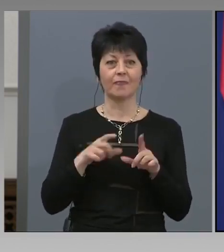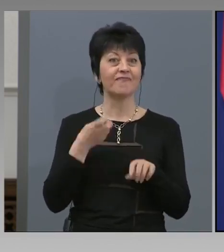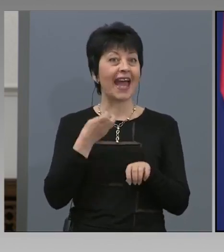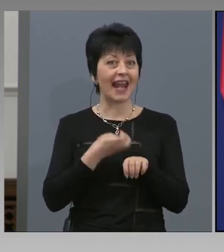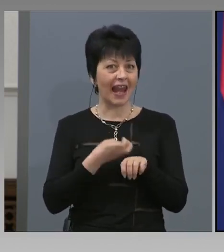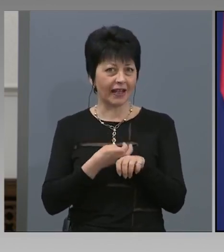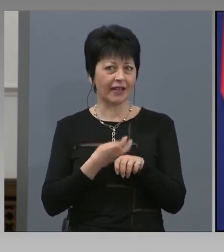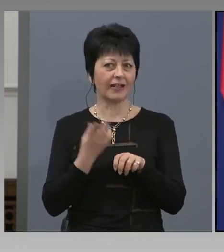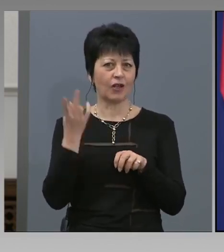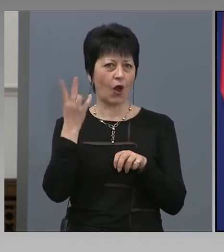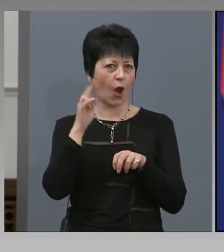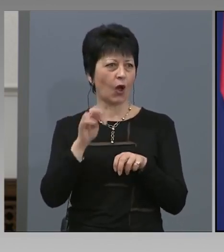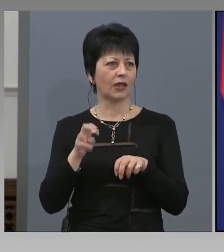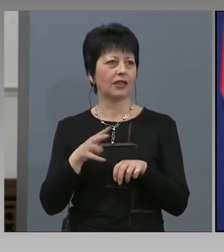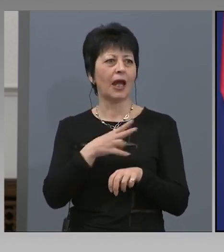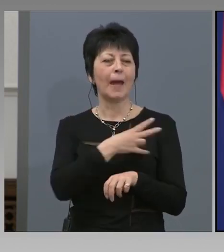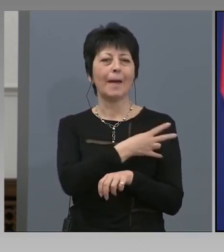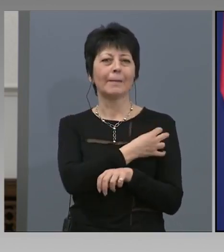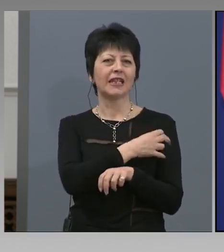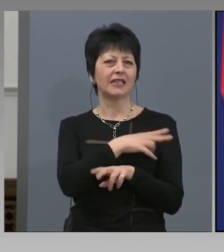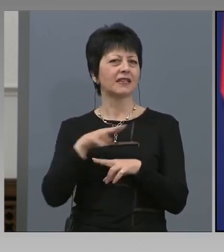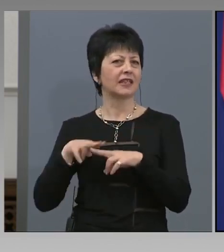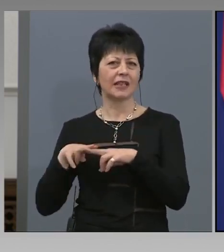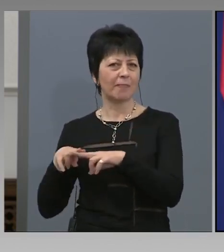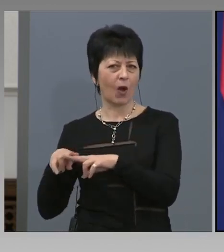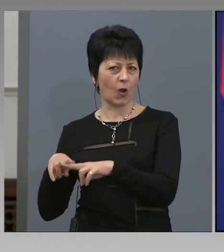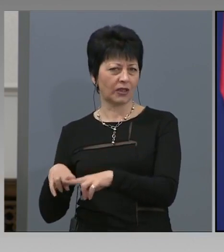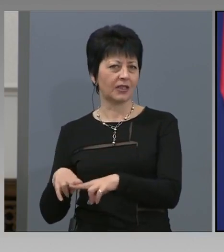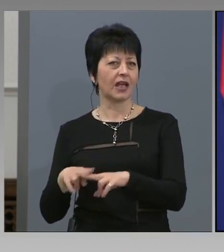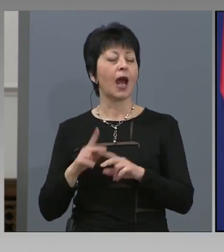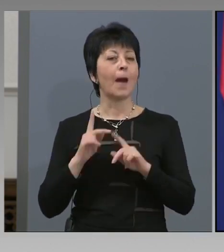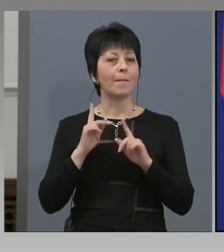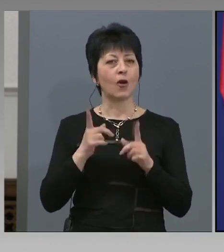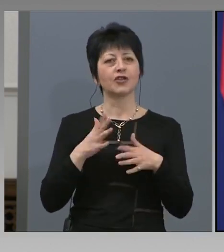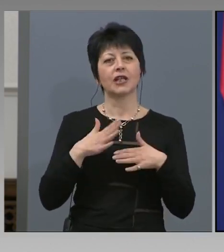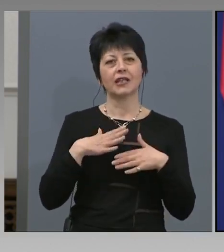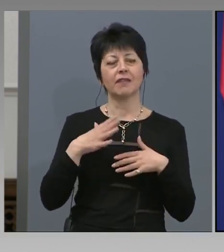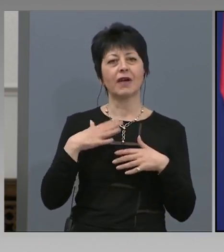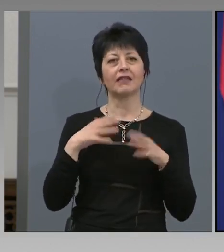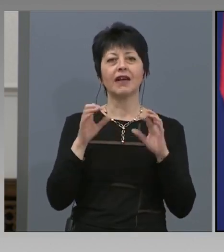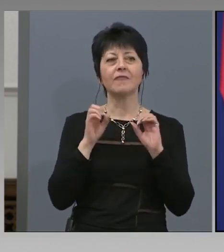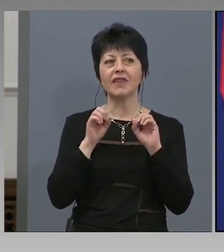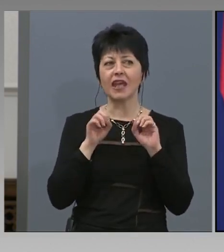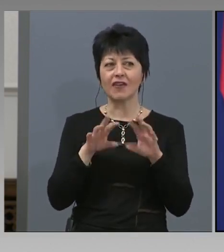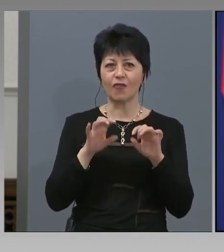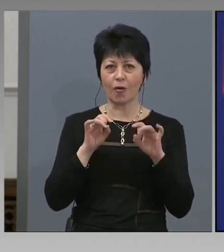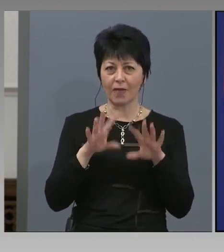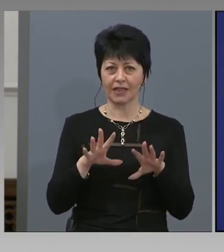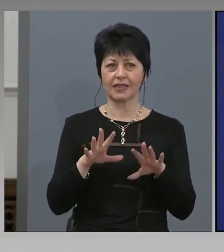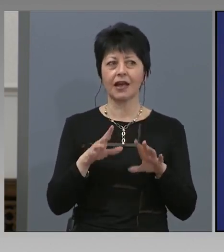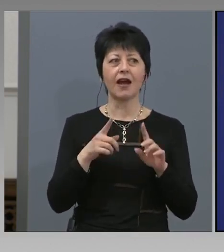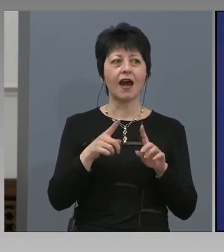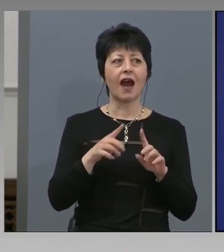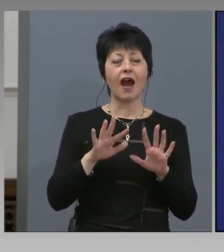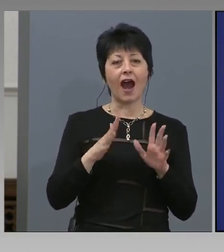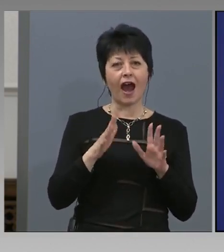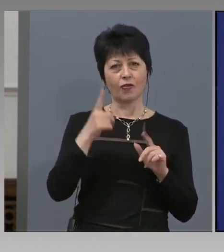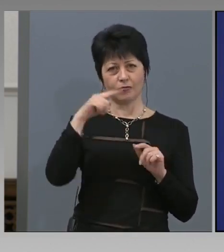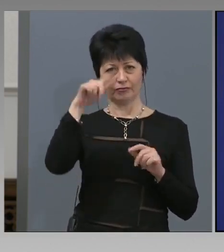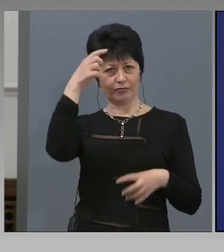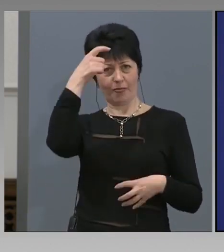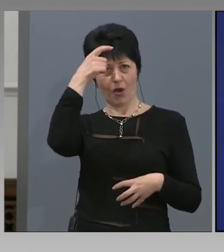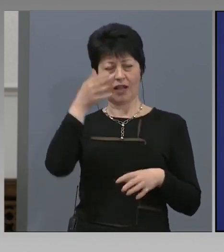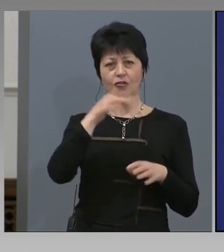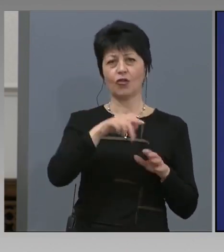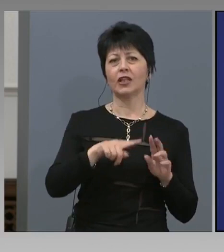заведения ще могат ли да вкарват информация? Например, идва пациент в болница, оказа се положителен с коронавирус,